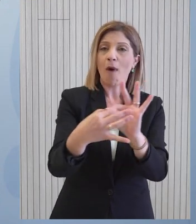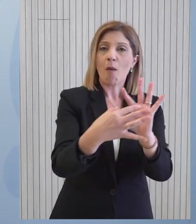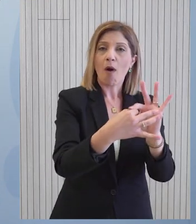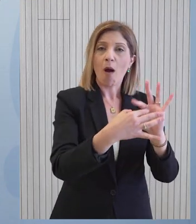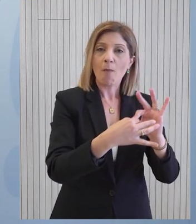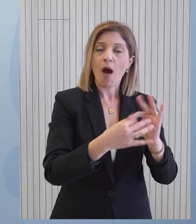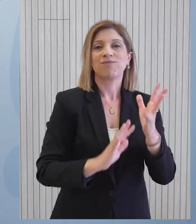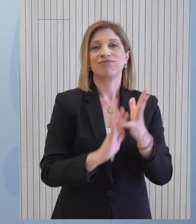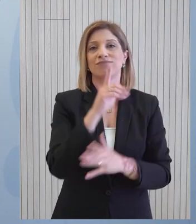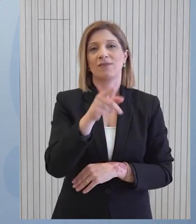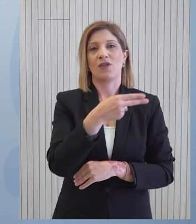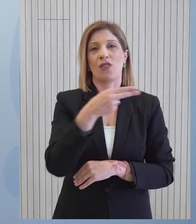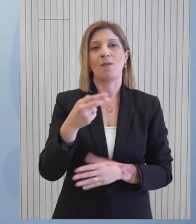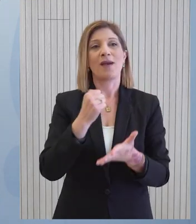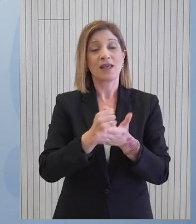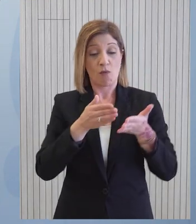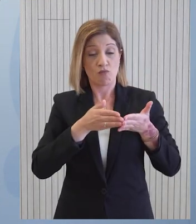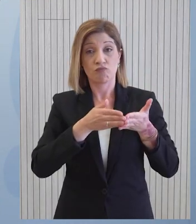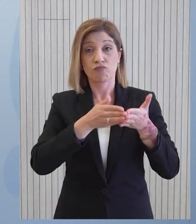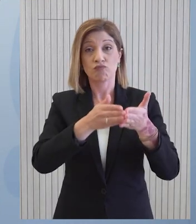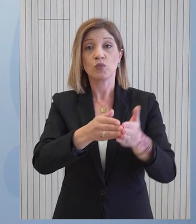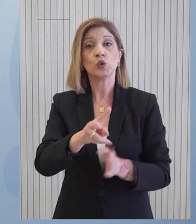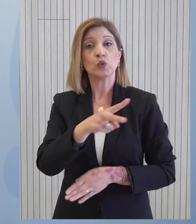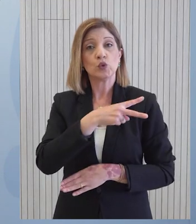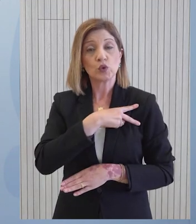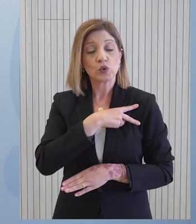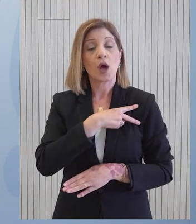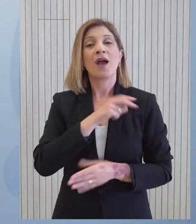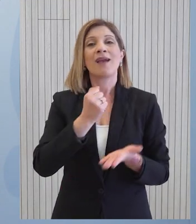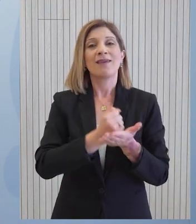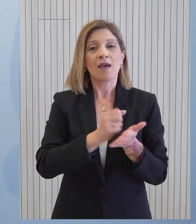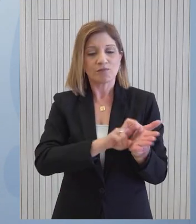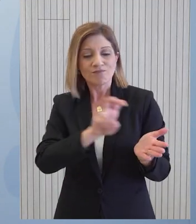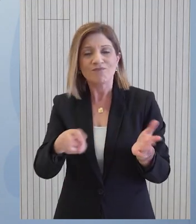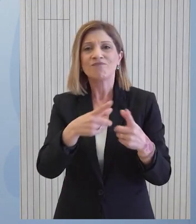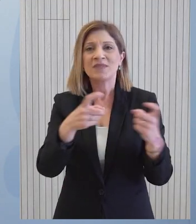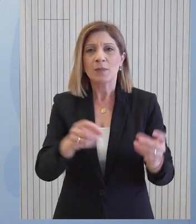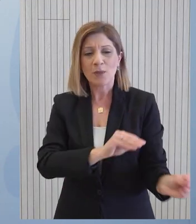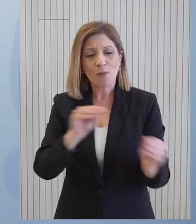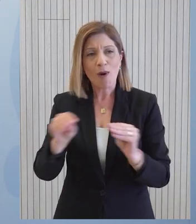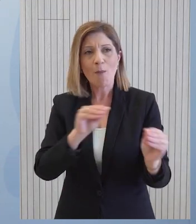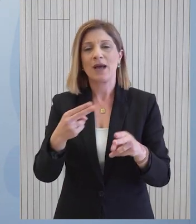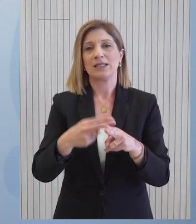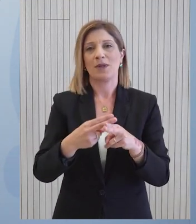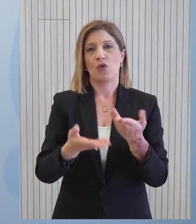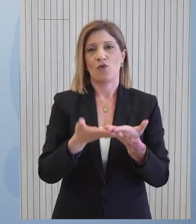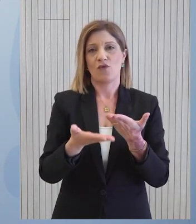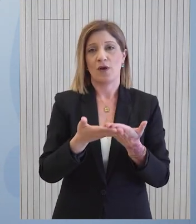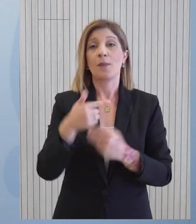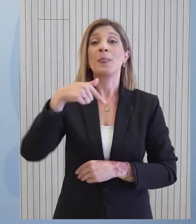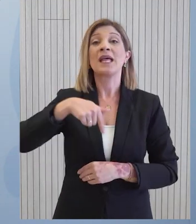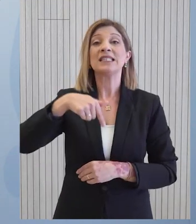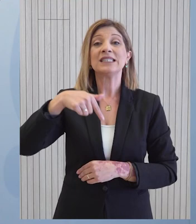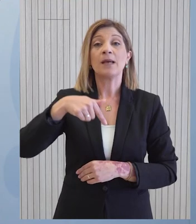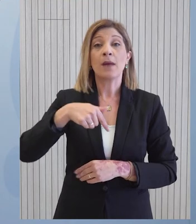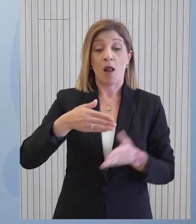της διάθεσης κατάλληλων πλωτών μέσων και της ασφαλούς εκφόρτωσης διανομής της ανθρωπιστικής βοήθειας στη ΓΑΖΑ. Σημερινή